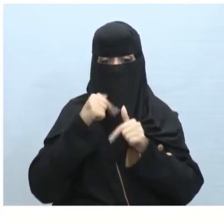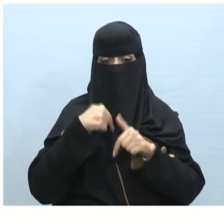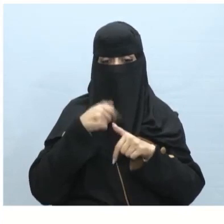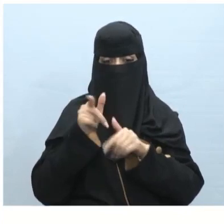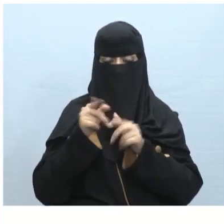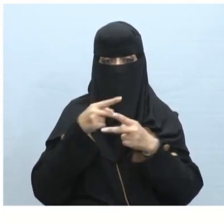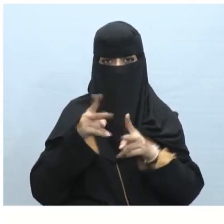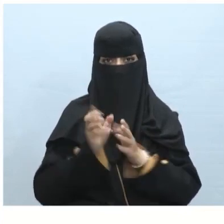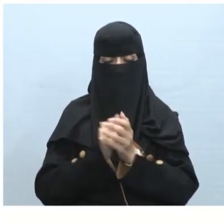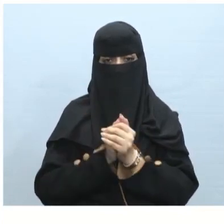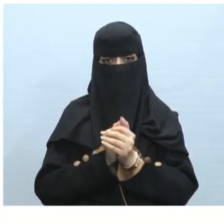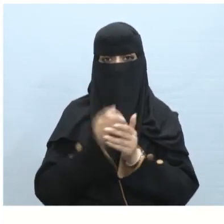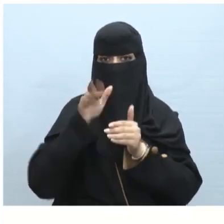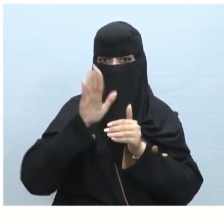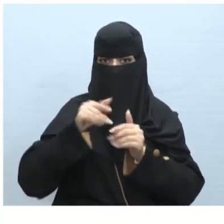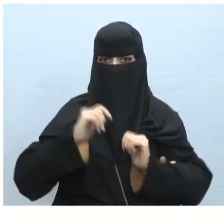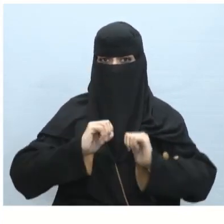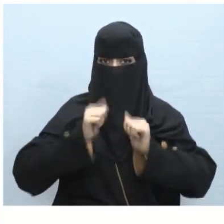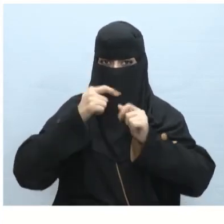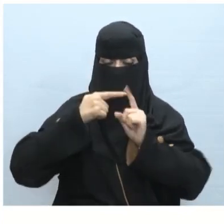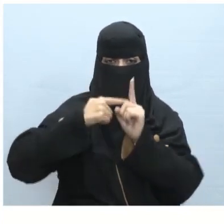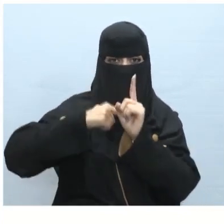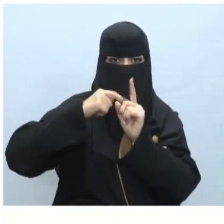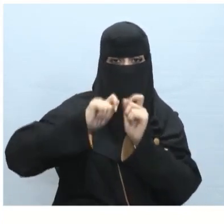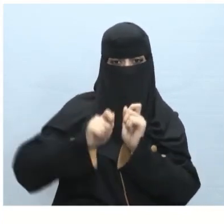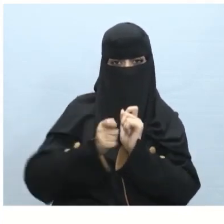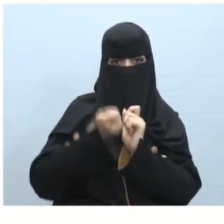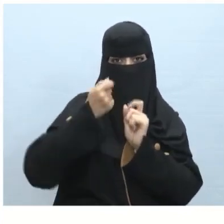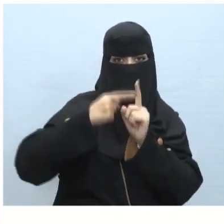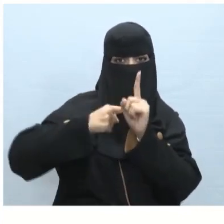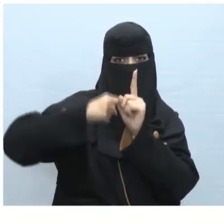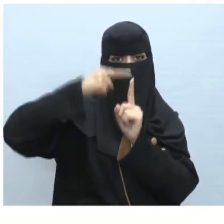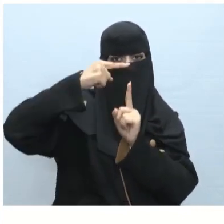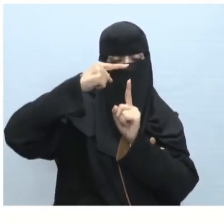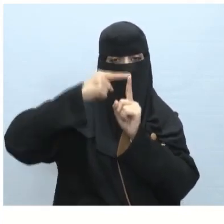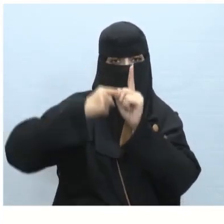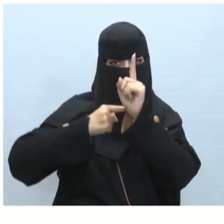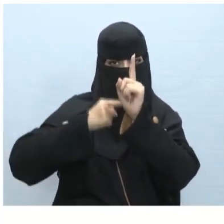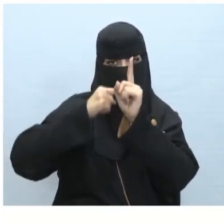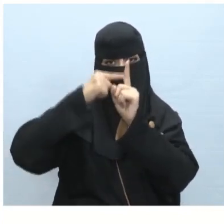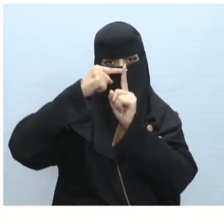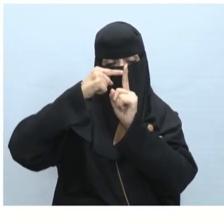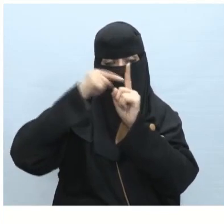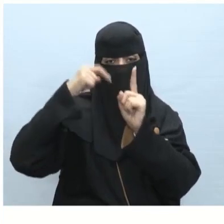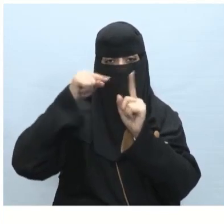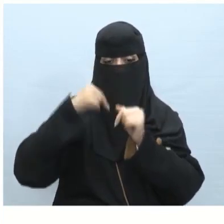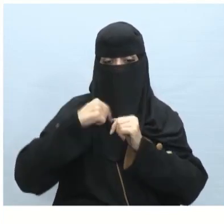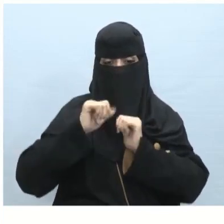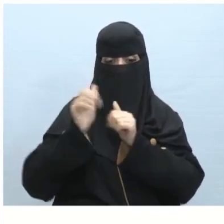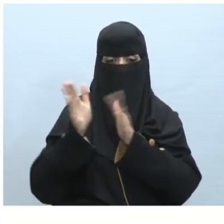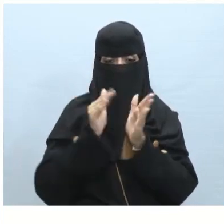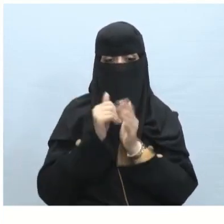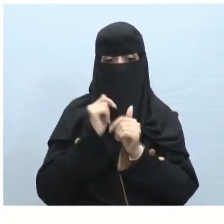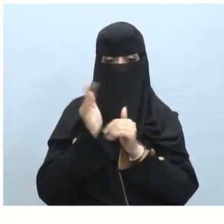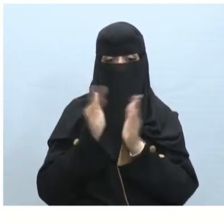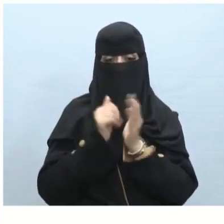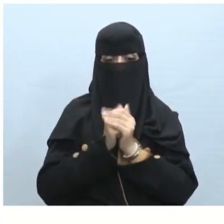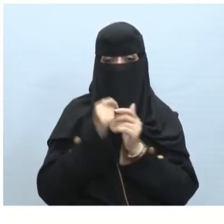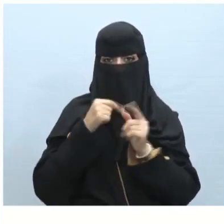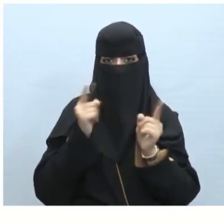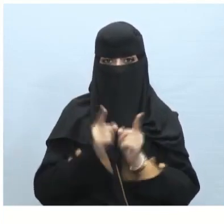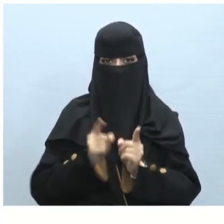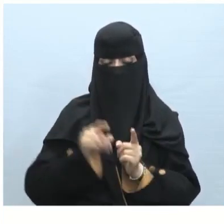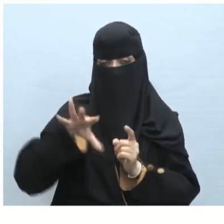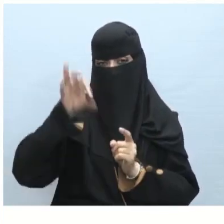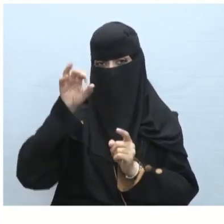وبدء التلاشي أيضا في مستوى الصوت منخفض متوسط عالي أو مكتوم تحدد